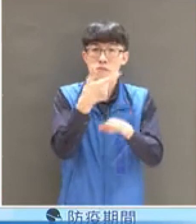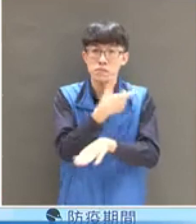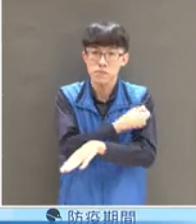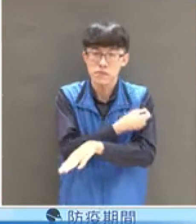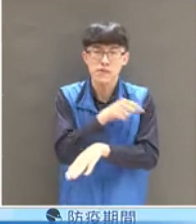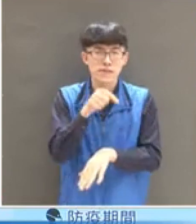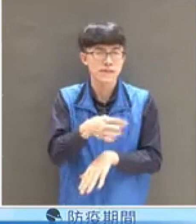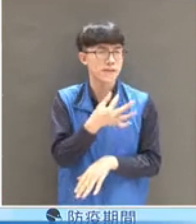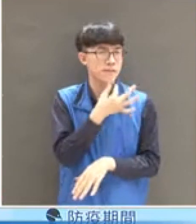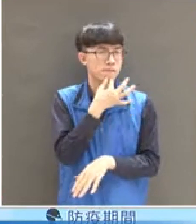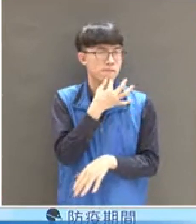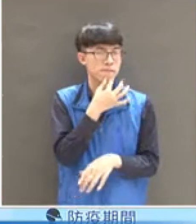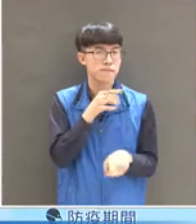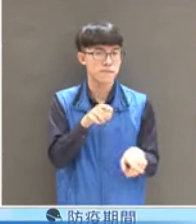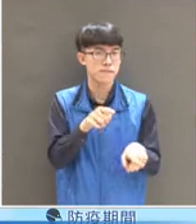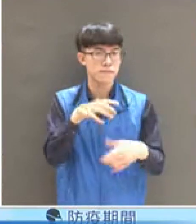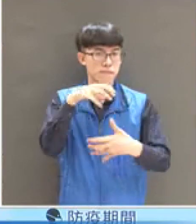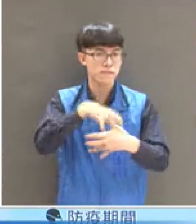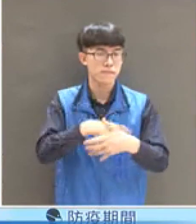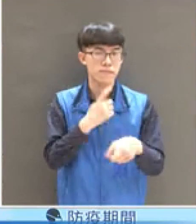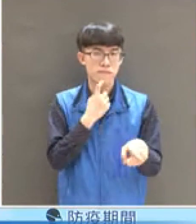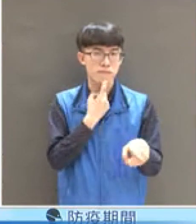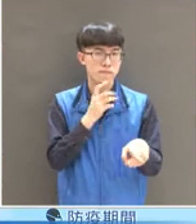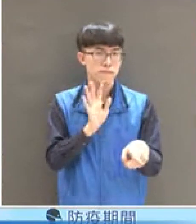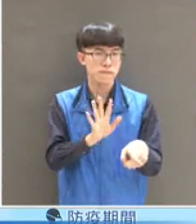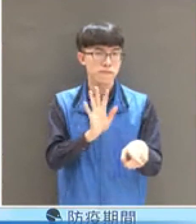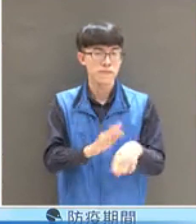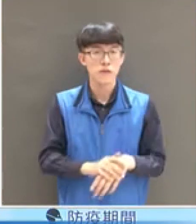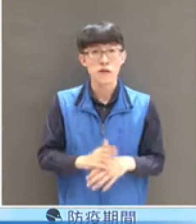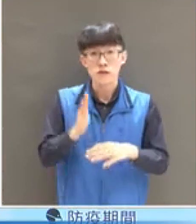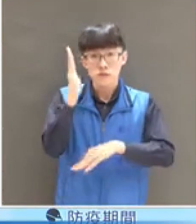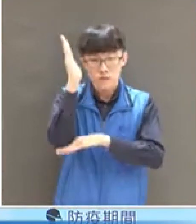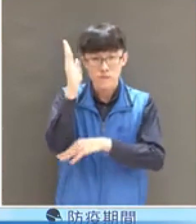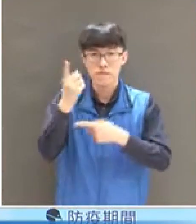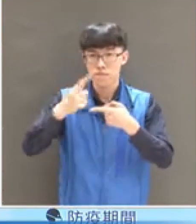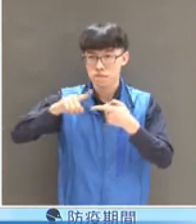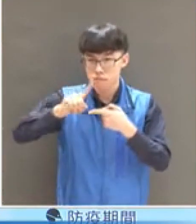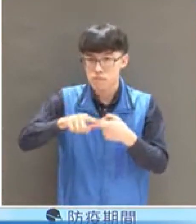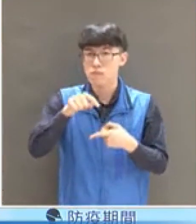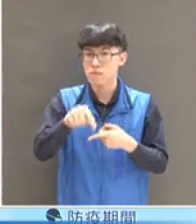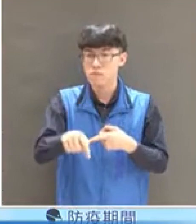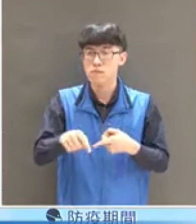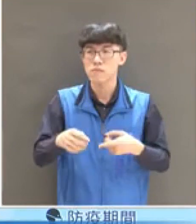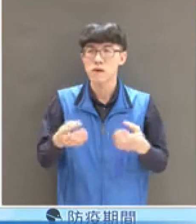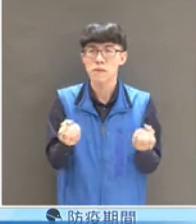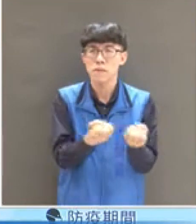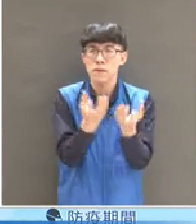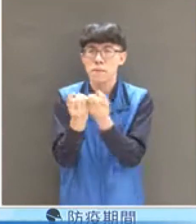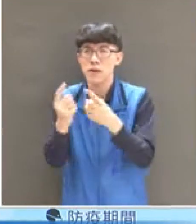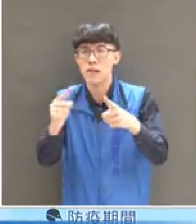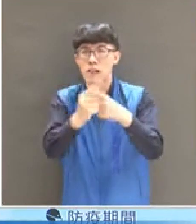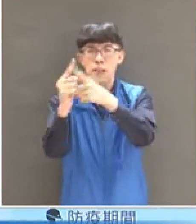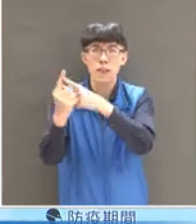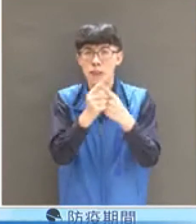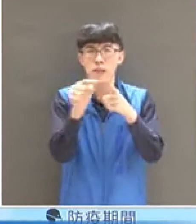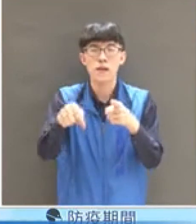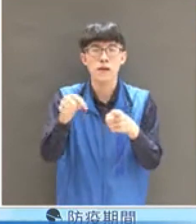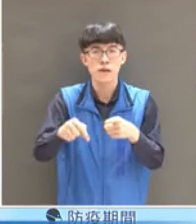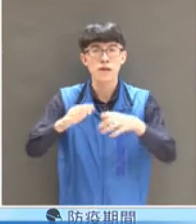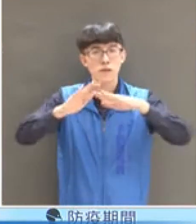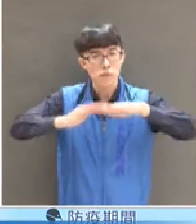的是穩定社會化解紛爭不是去讓這個爭議變成全國在那邊討論